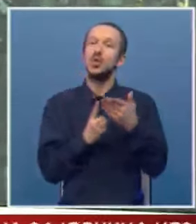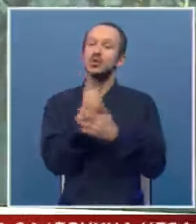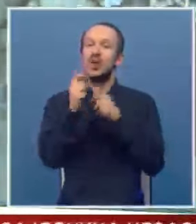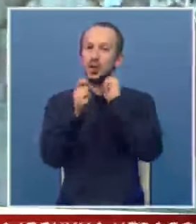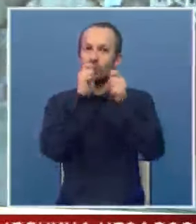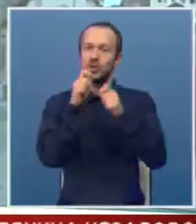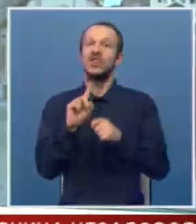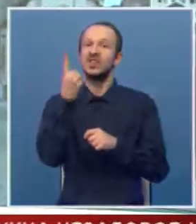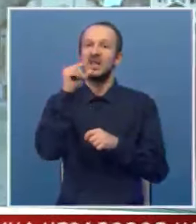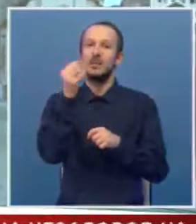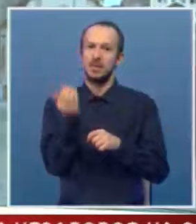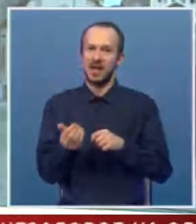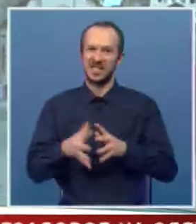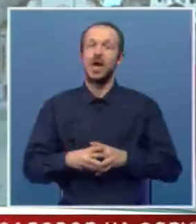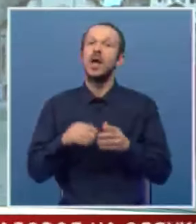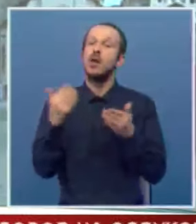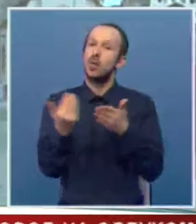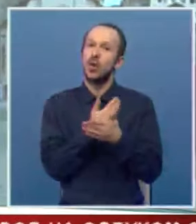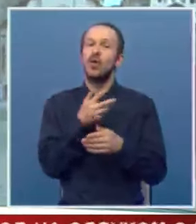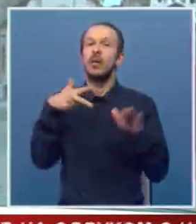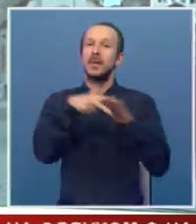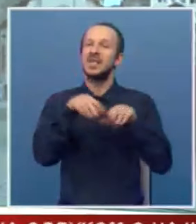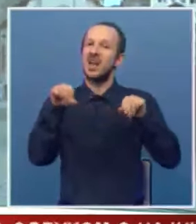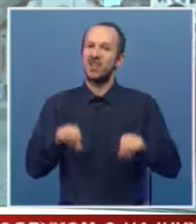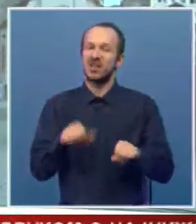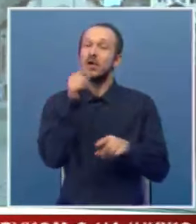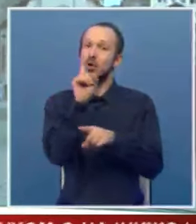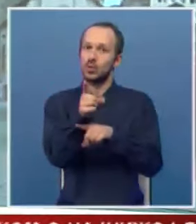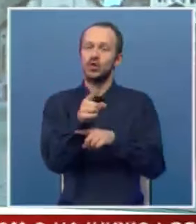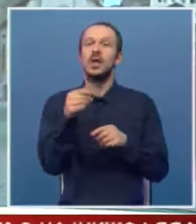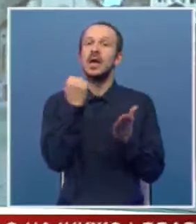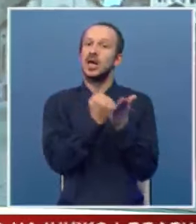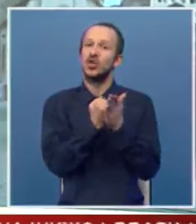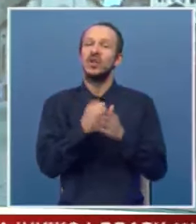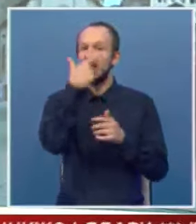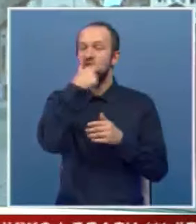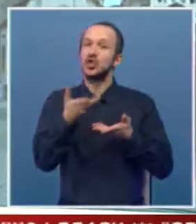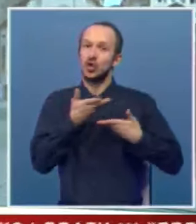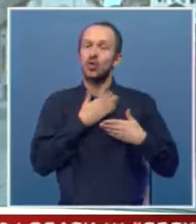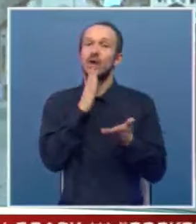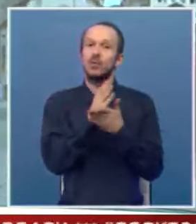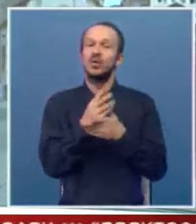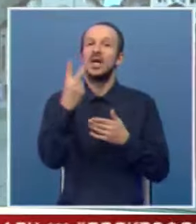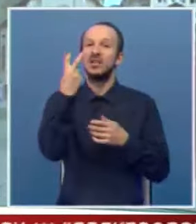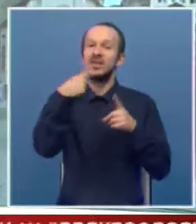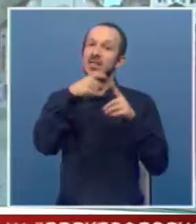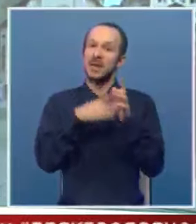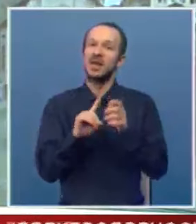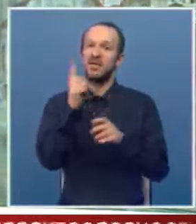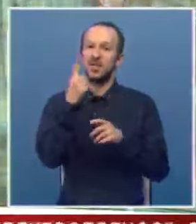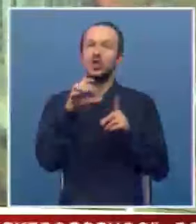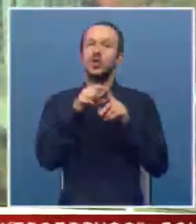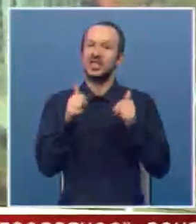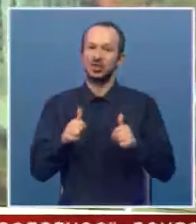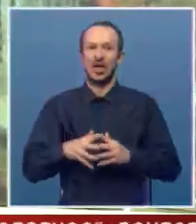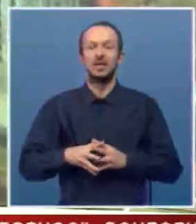dogovoriti o visini minimalca, ponovo je presjekla vlada i odlučila da zagarantovani lični dohodak bude za 200 maraka veći